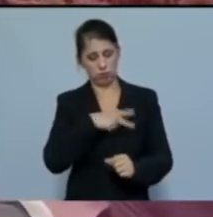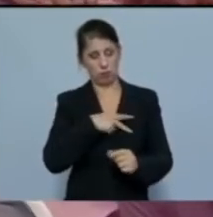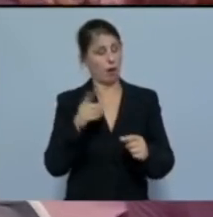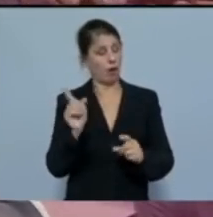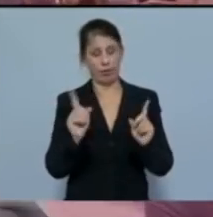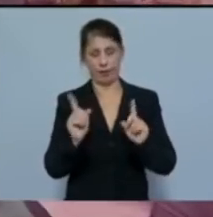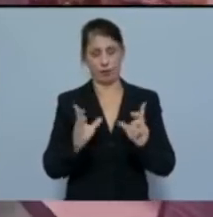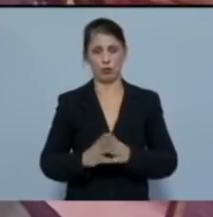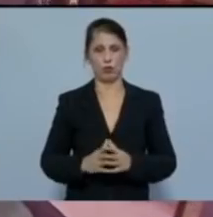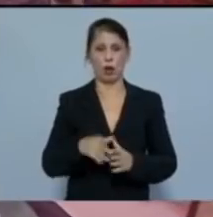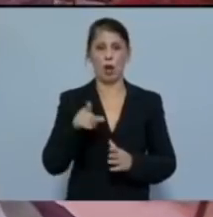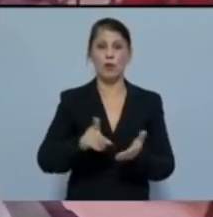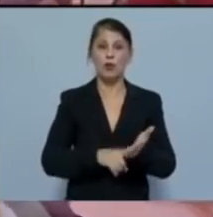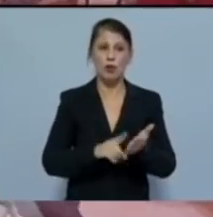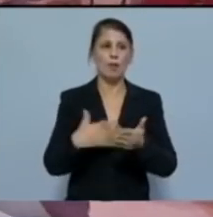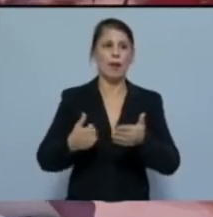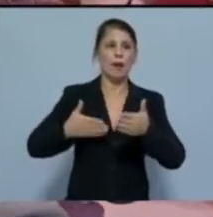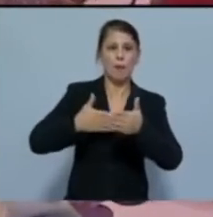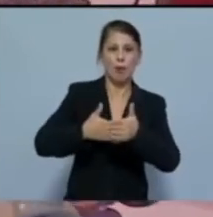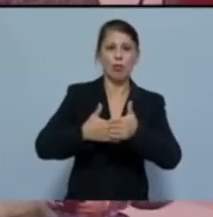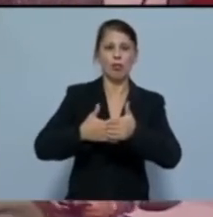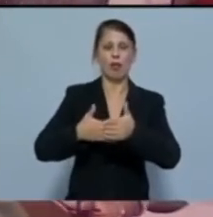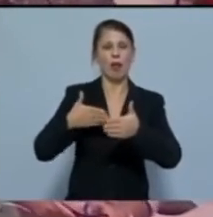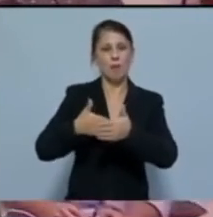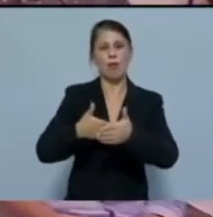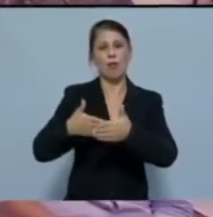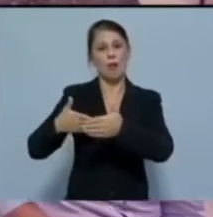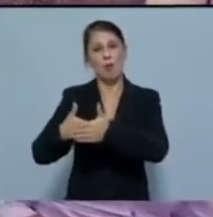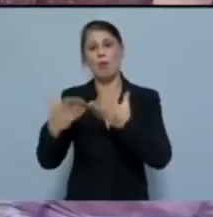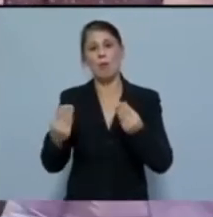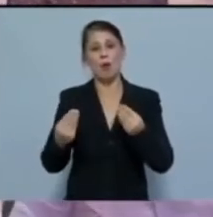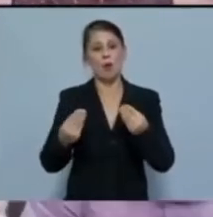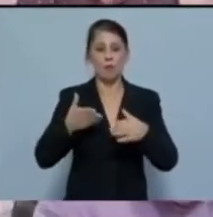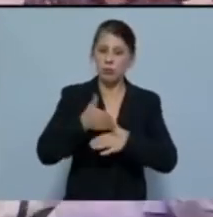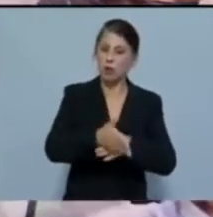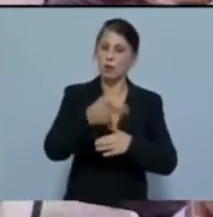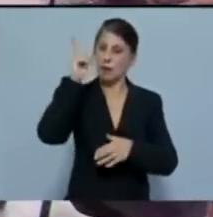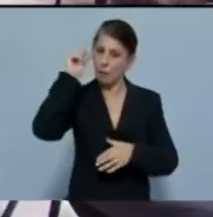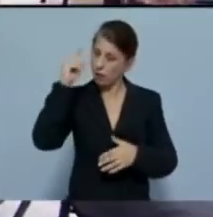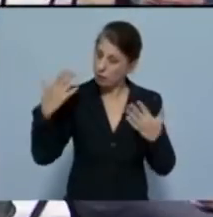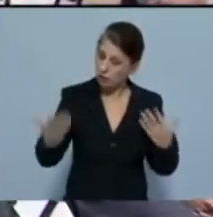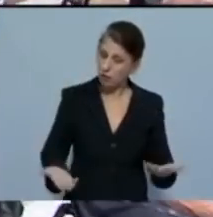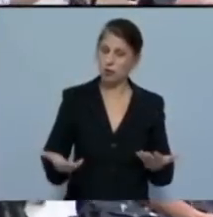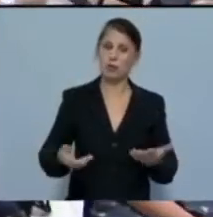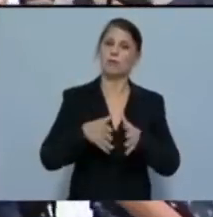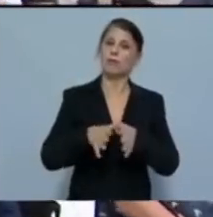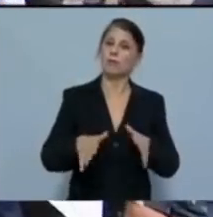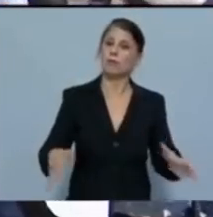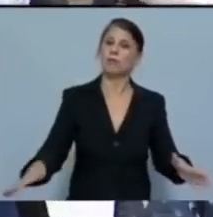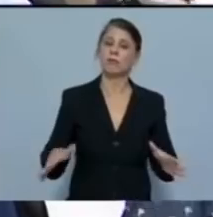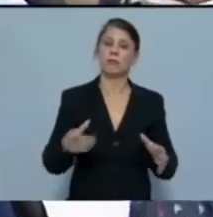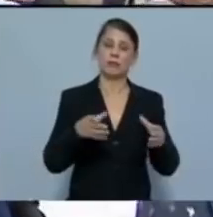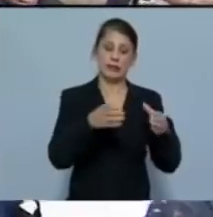μεγαλύτερα εμπόδια και φραγμή στην πρόσβαση στις πανεπιστημιακές σπουδές προωθούν την